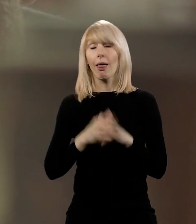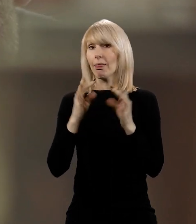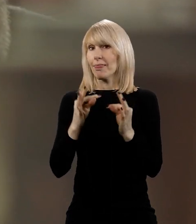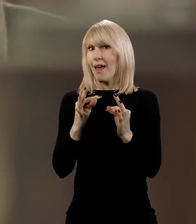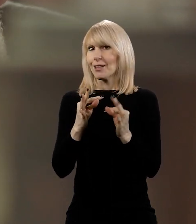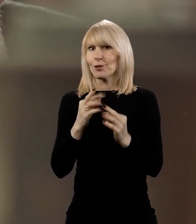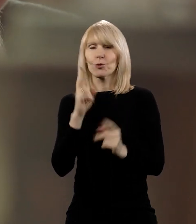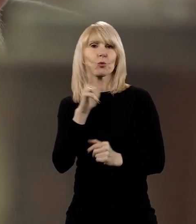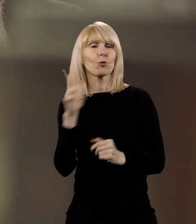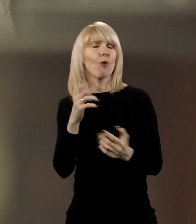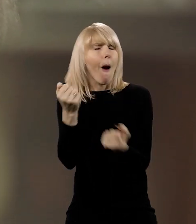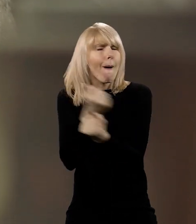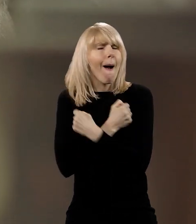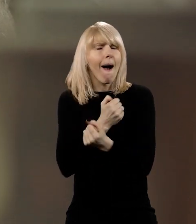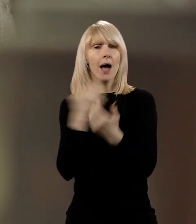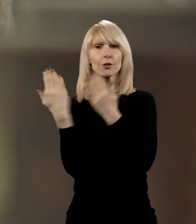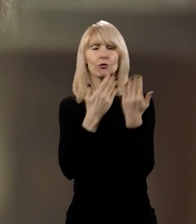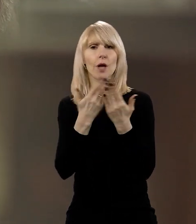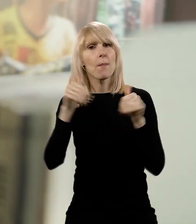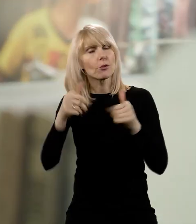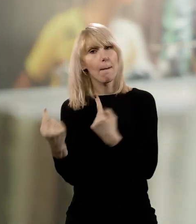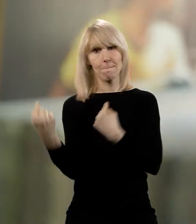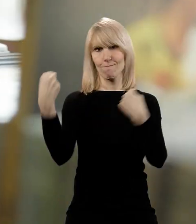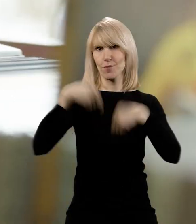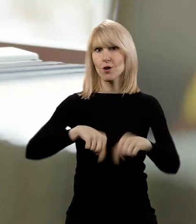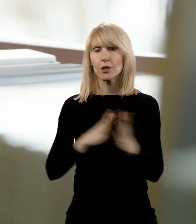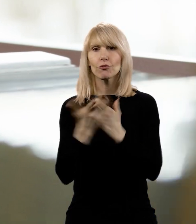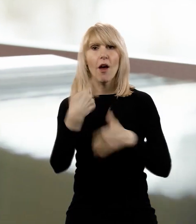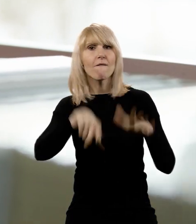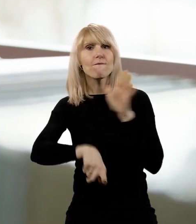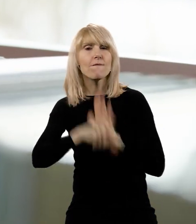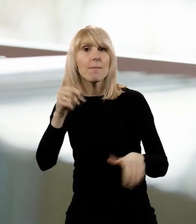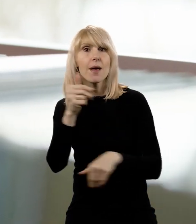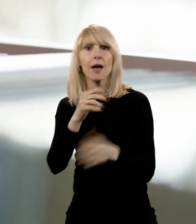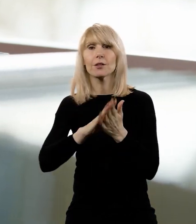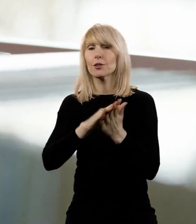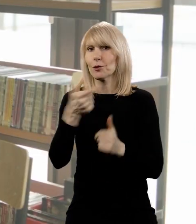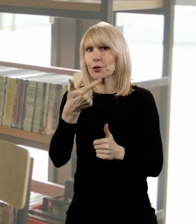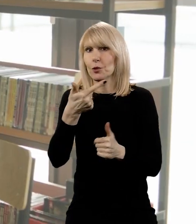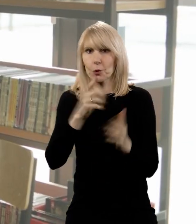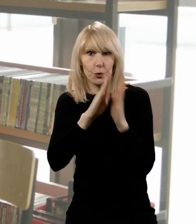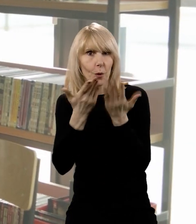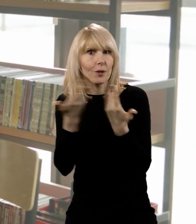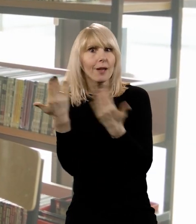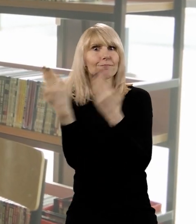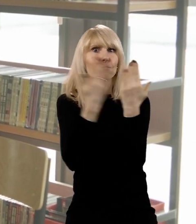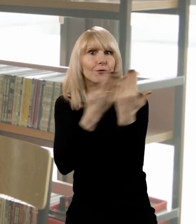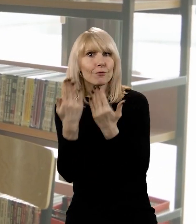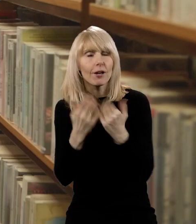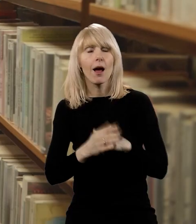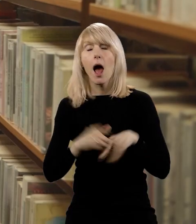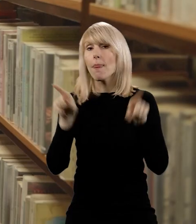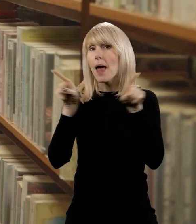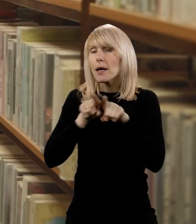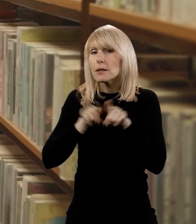kochają czytać, mogą tu przyjść, wybrać odpowiedni dla siebie tytuł i odpocząć. Dzięki przebudowie powstała także